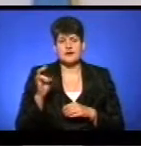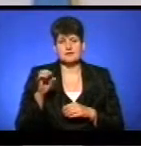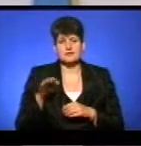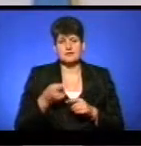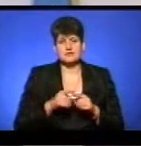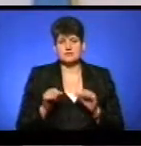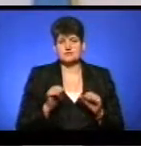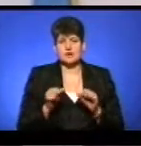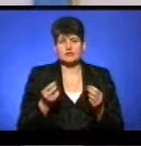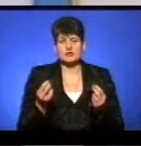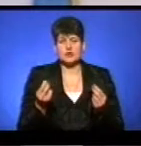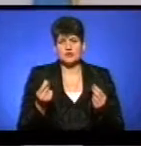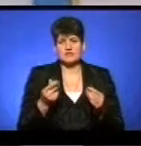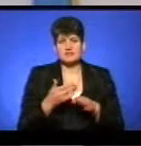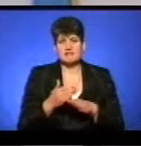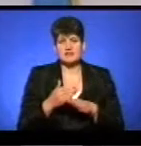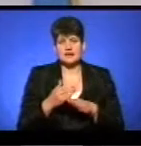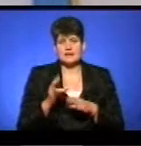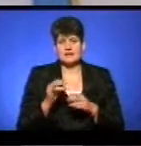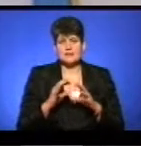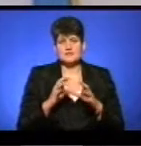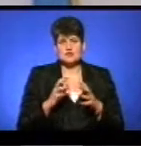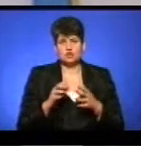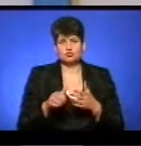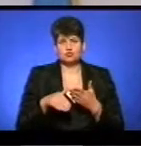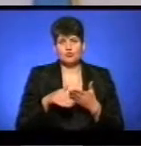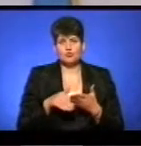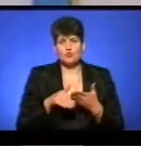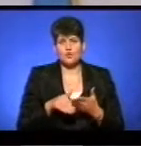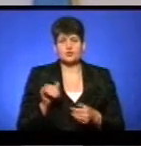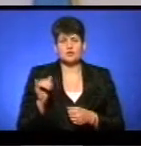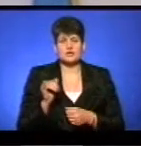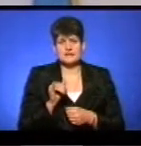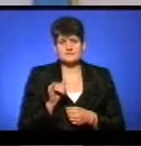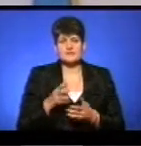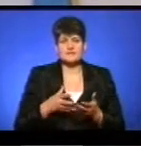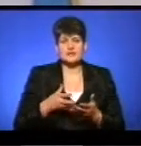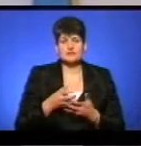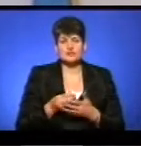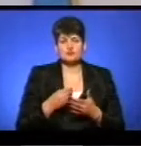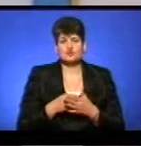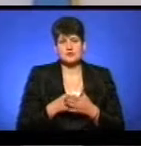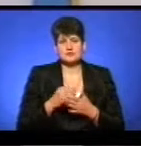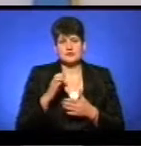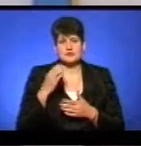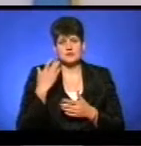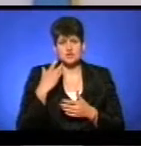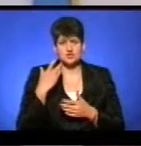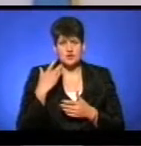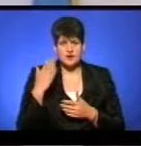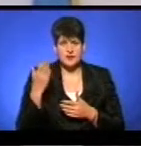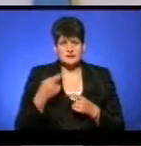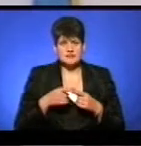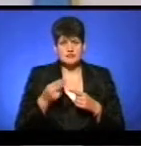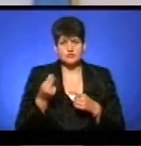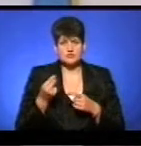розпорядник коштів, які виділяються на міжнародну допомогу, але фінансується це з бюджету США, отже це кошти